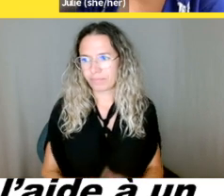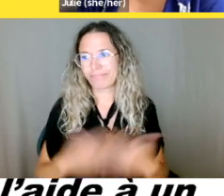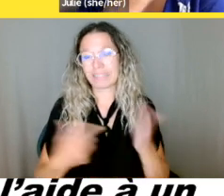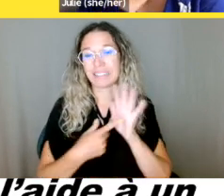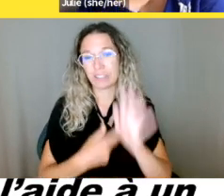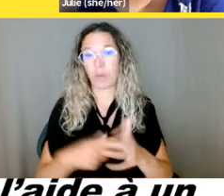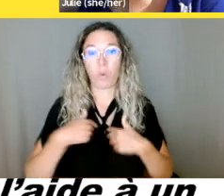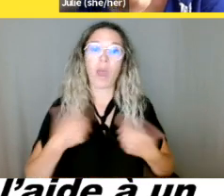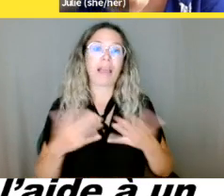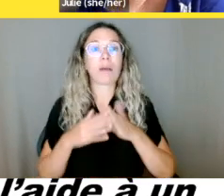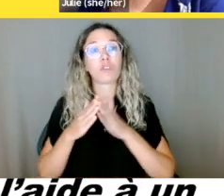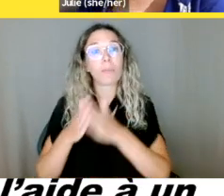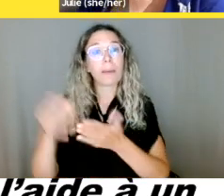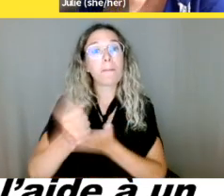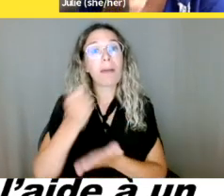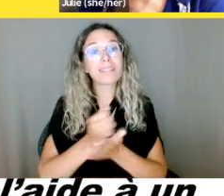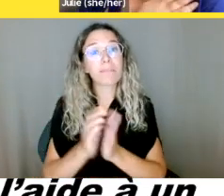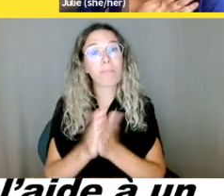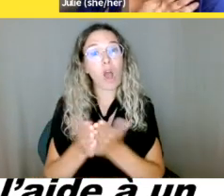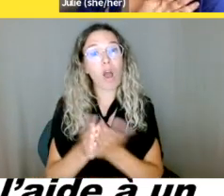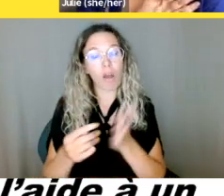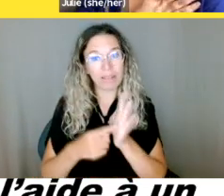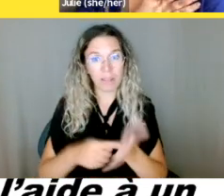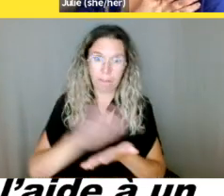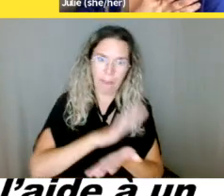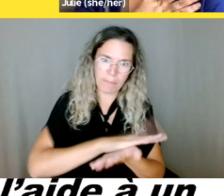qui est dans un bureau du gouvernement ou mettons